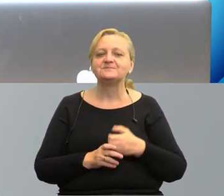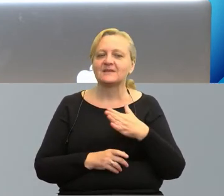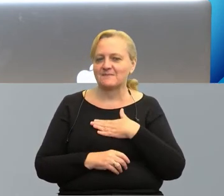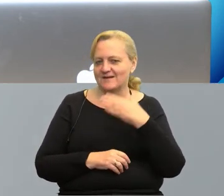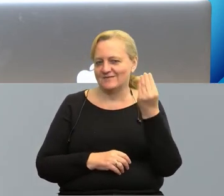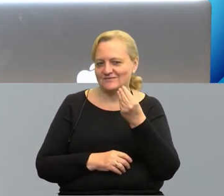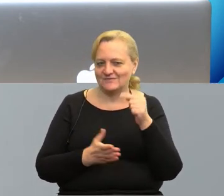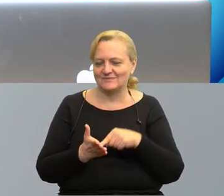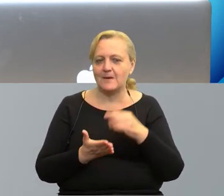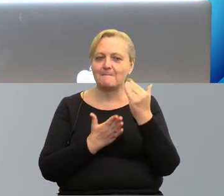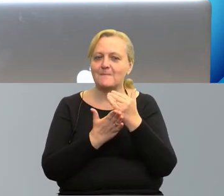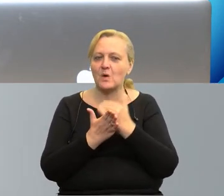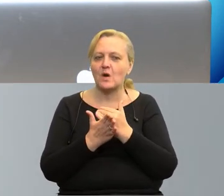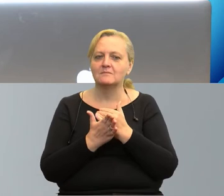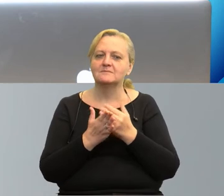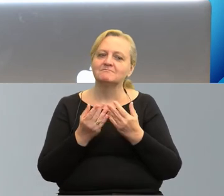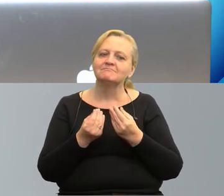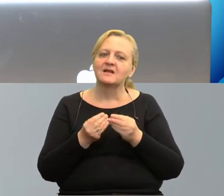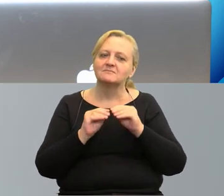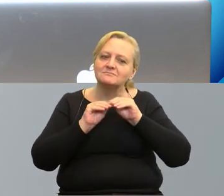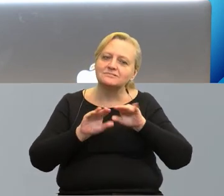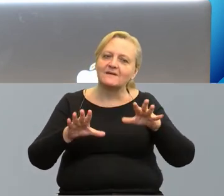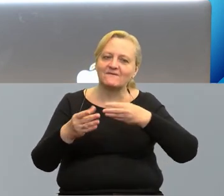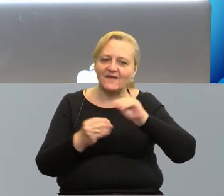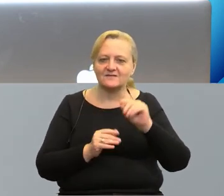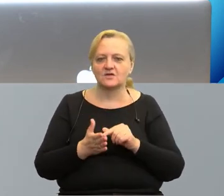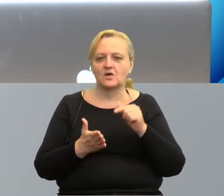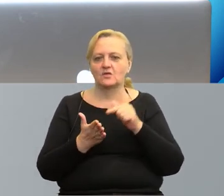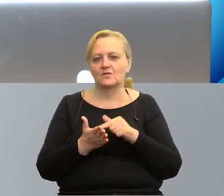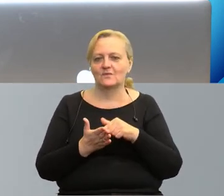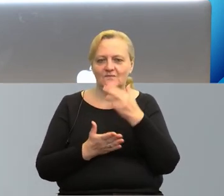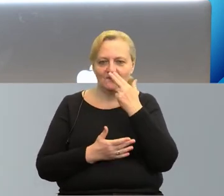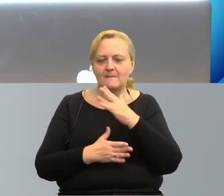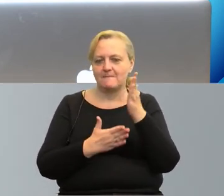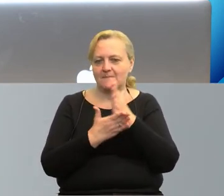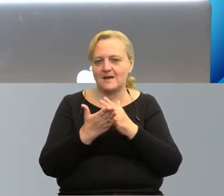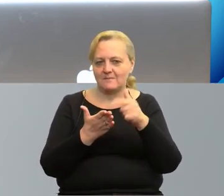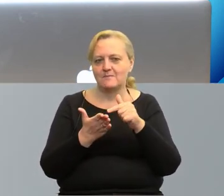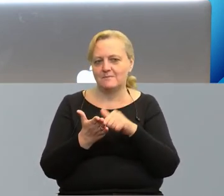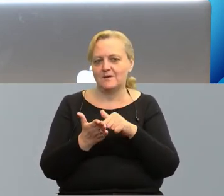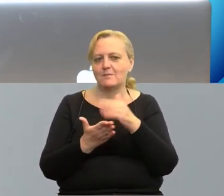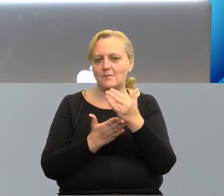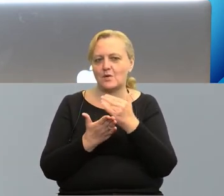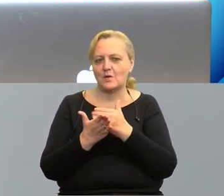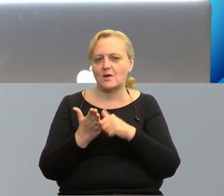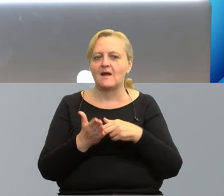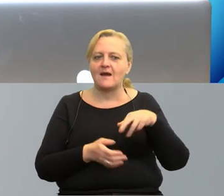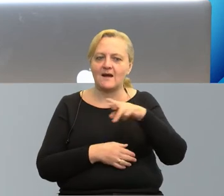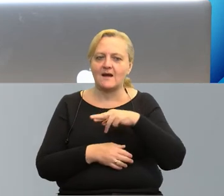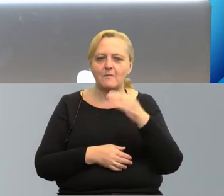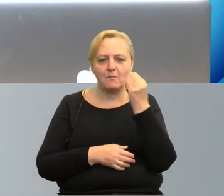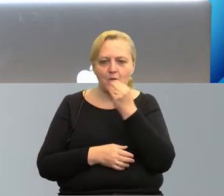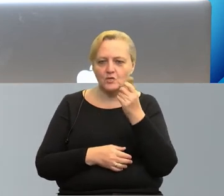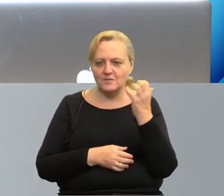mamy właśnie programy o szerszym zasięgu. Tutaj jest mapka programu region